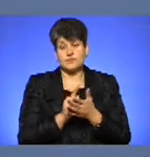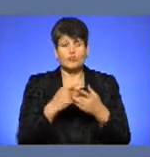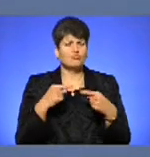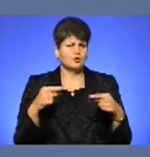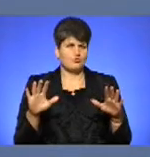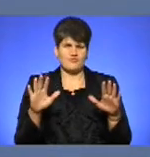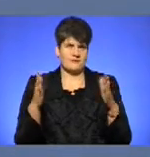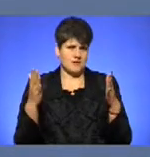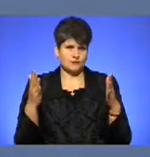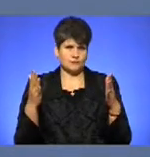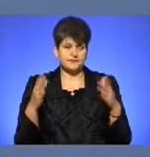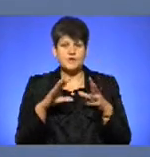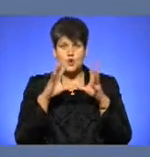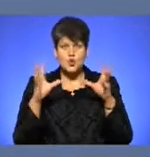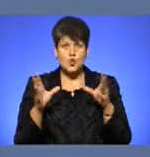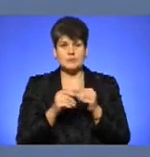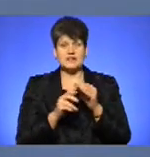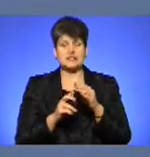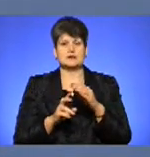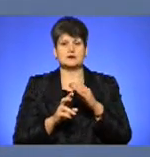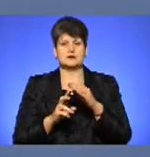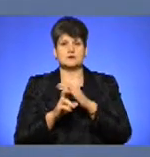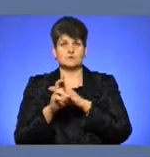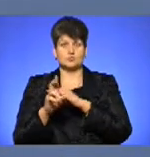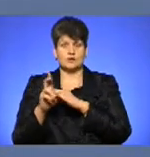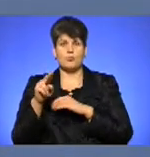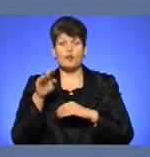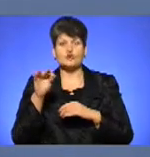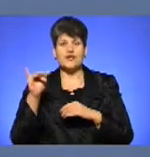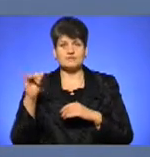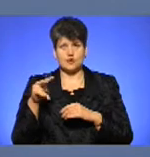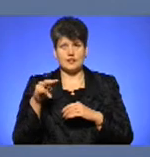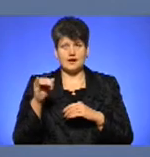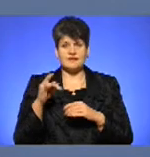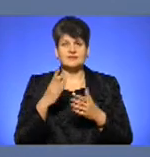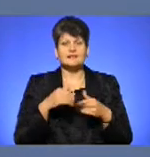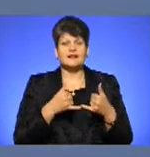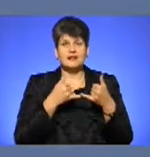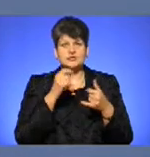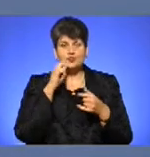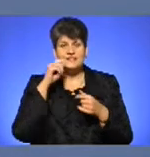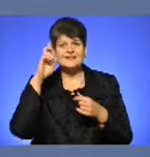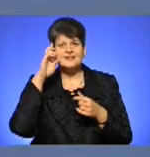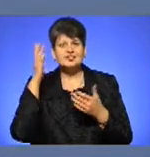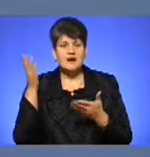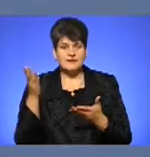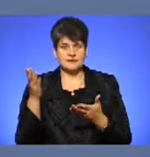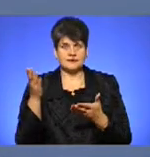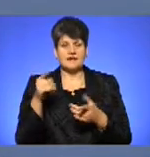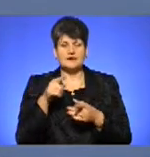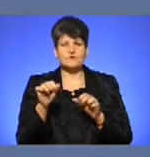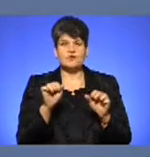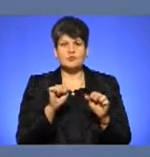комплекс споруд, історичних споруд Почаївської лаври належить українській держави. Він в